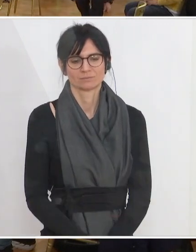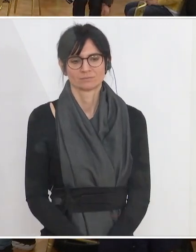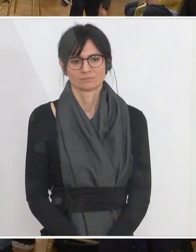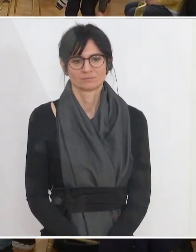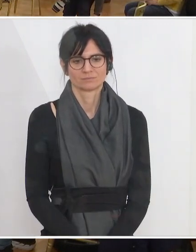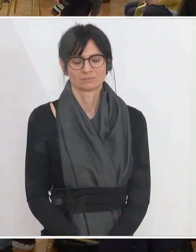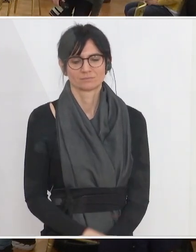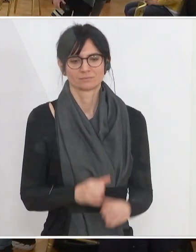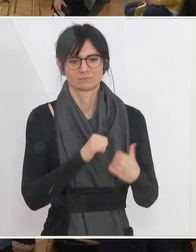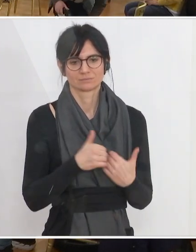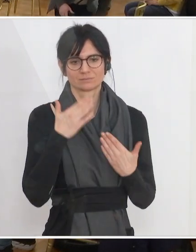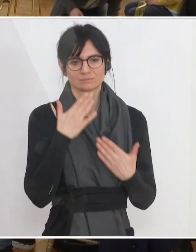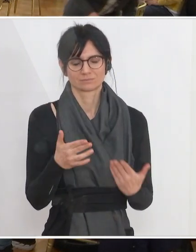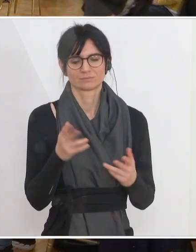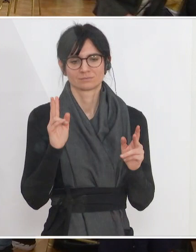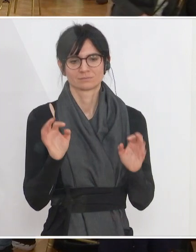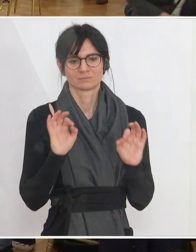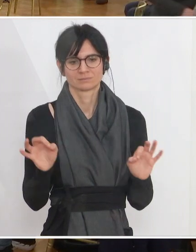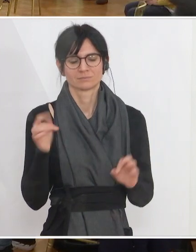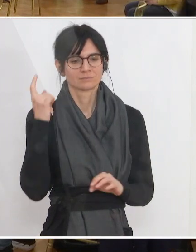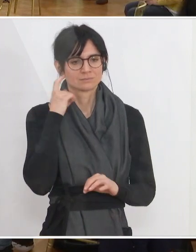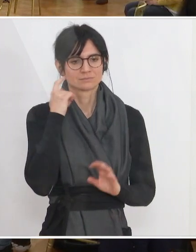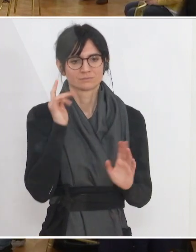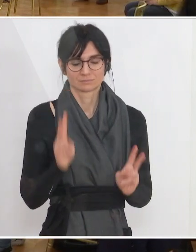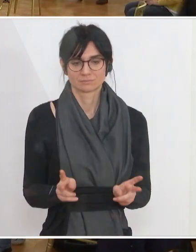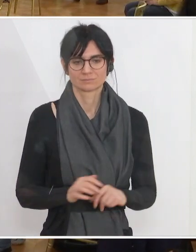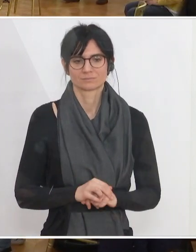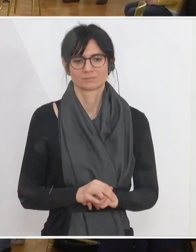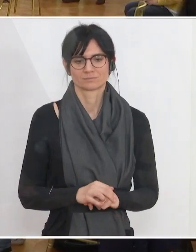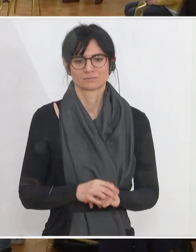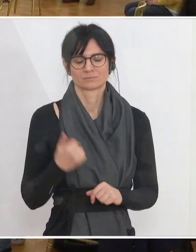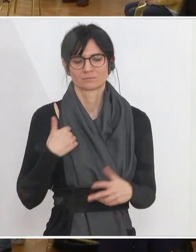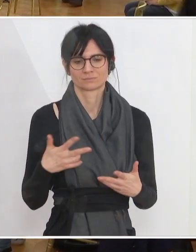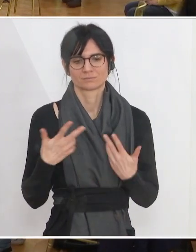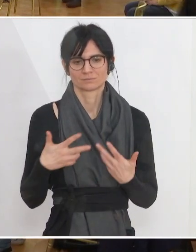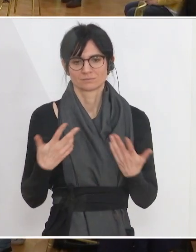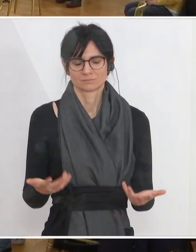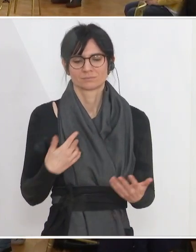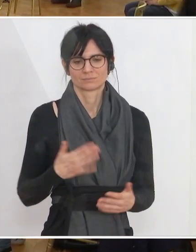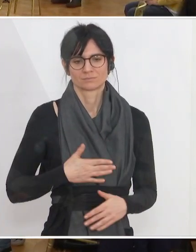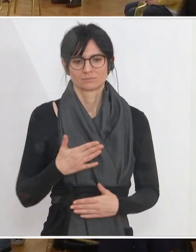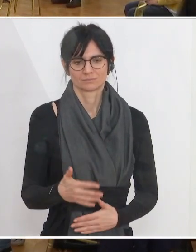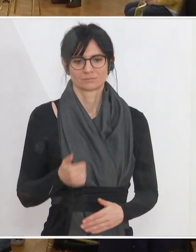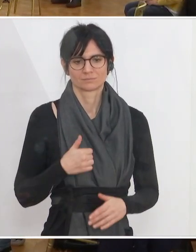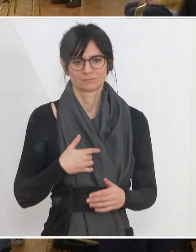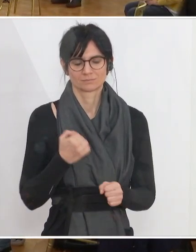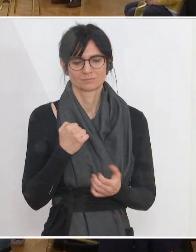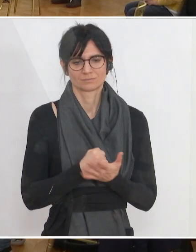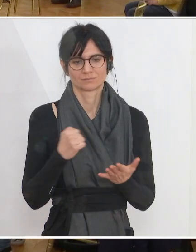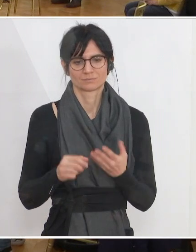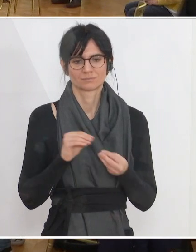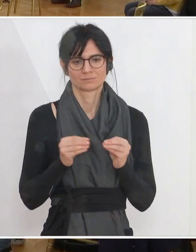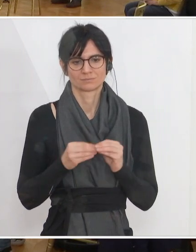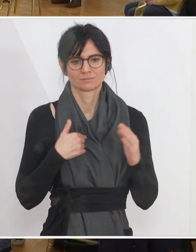Ja, herzlichen Dank. Ich hoffe, man kann mich gut hören. Ich freue mich, dass ich, obwohl ich die Amtsgeschäfte vom